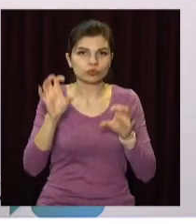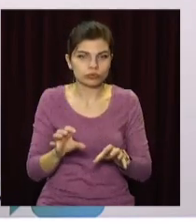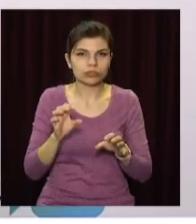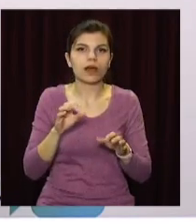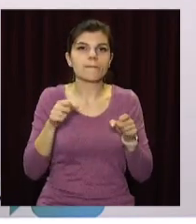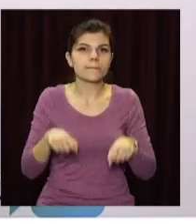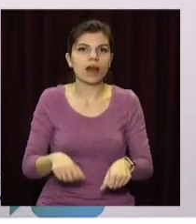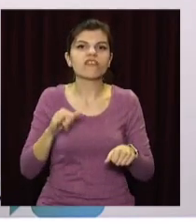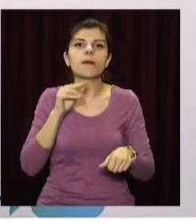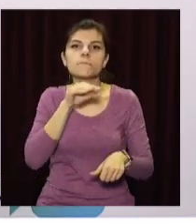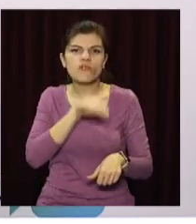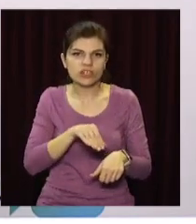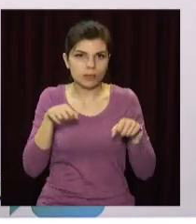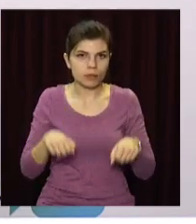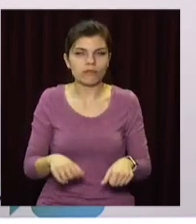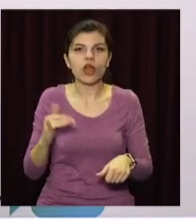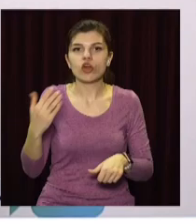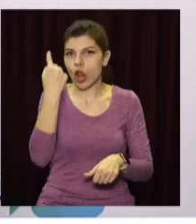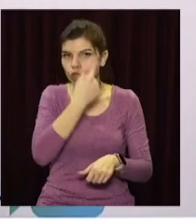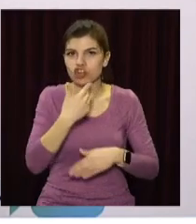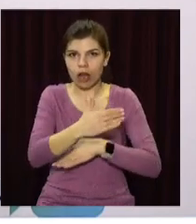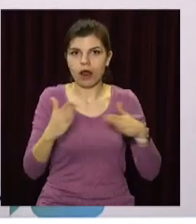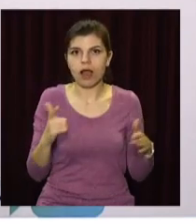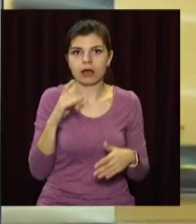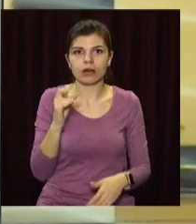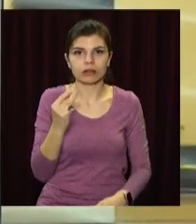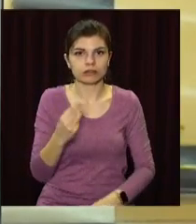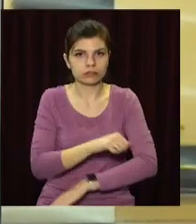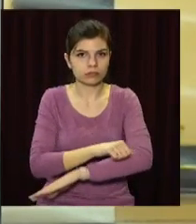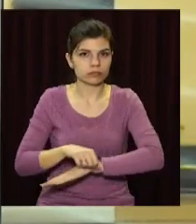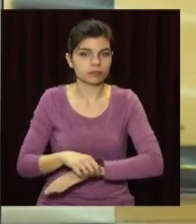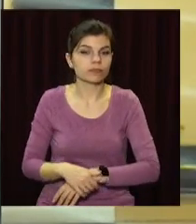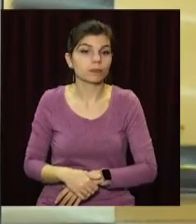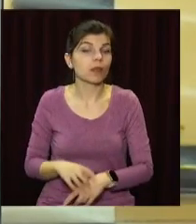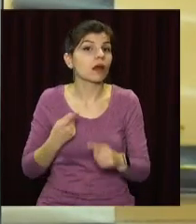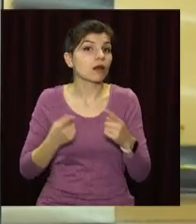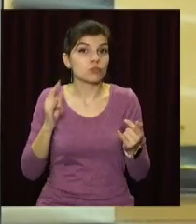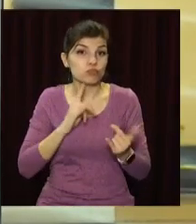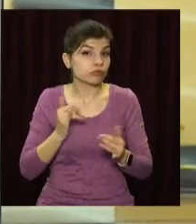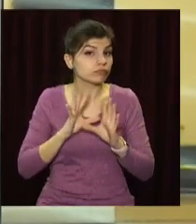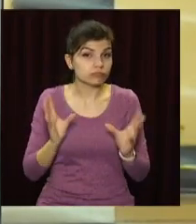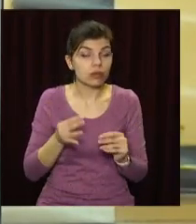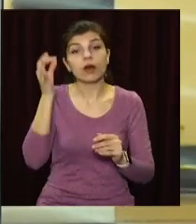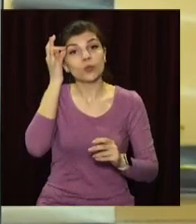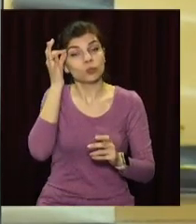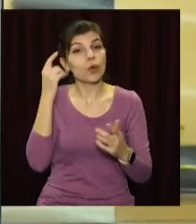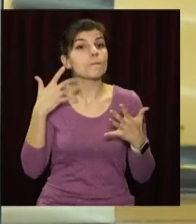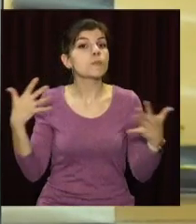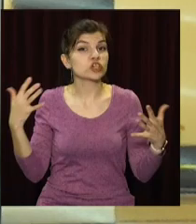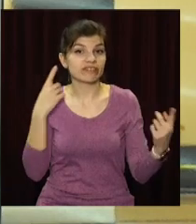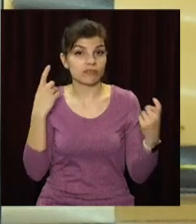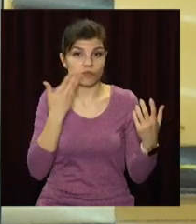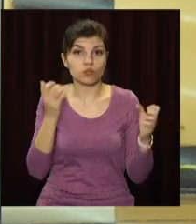професіональних прав, і в те ж часи нарушення його личних границь. На цьому поки все. Нагадую, що більше інформації ви